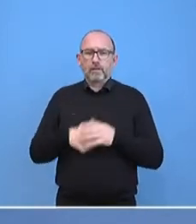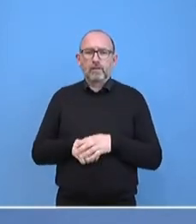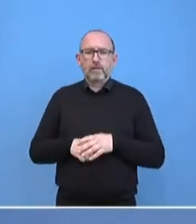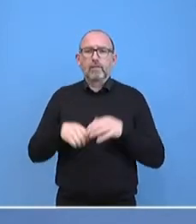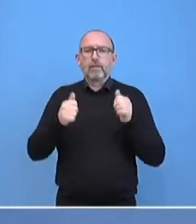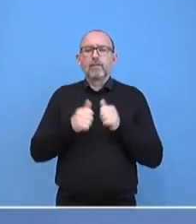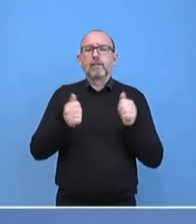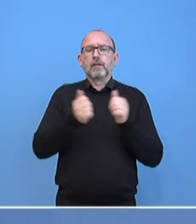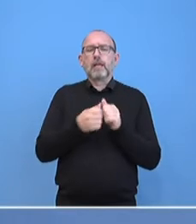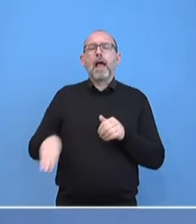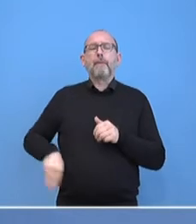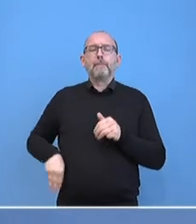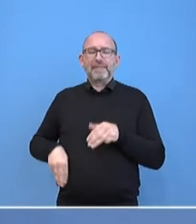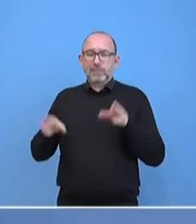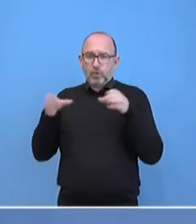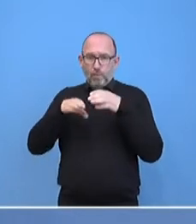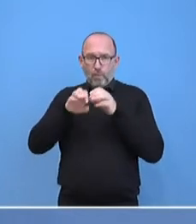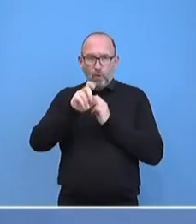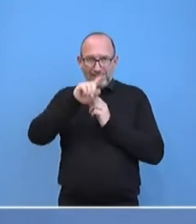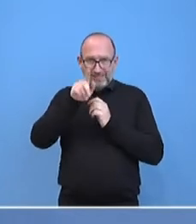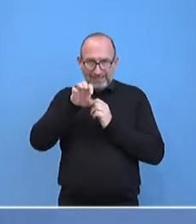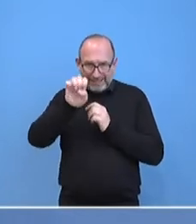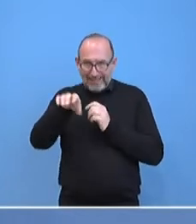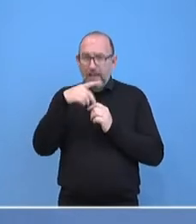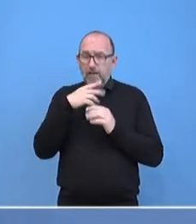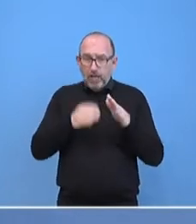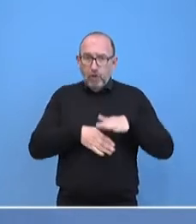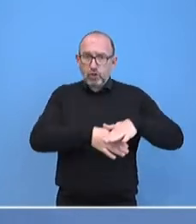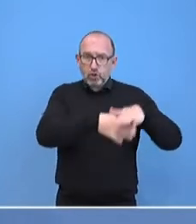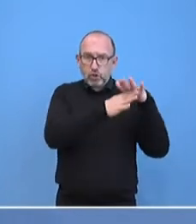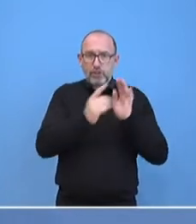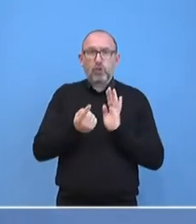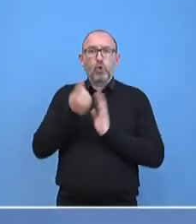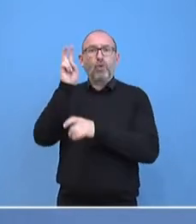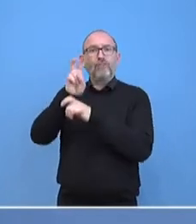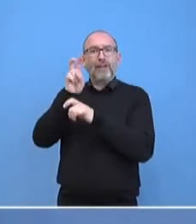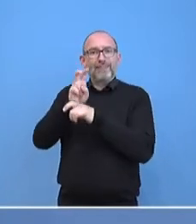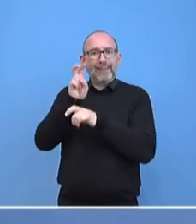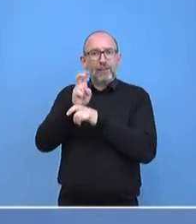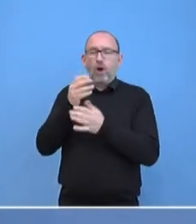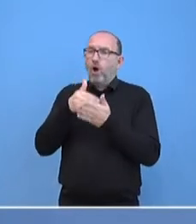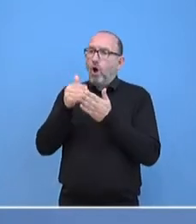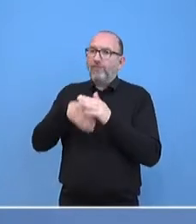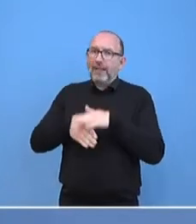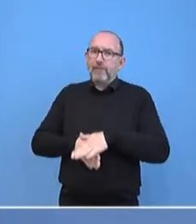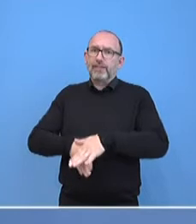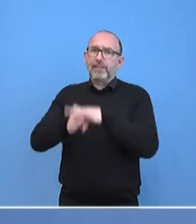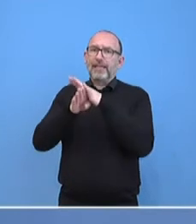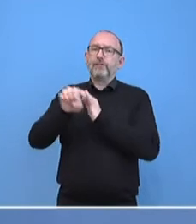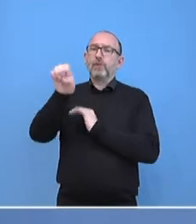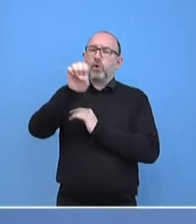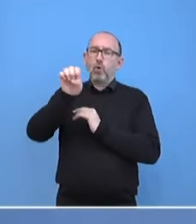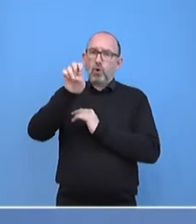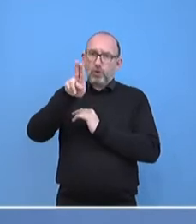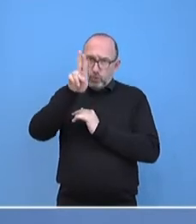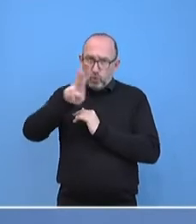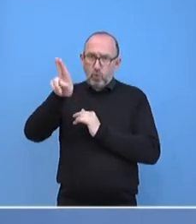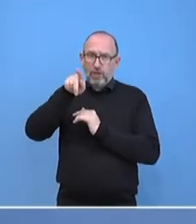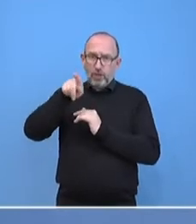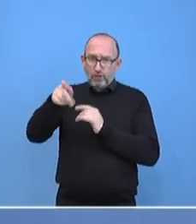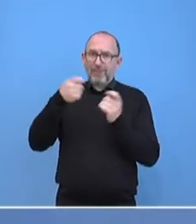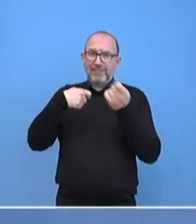der MINZ-Gruppe der OSZE und wir bitten auch den Hohen Vertretern, eine weitere Unterstützung der Europäischen Union für diesen